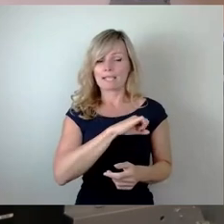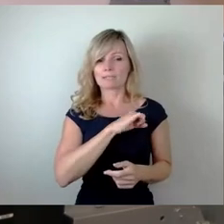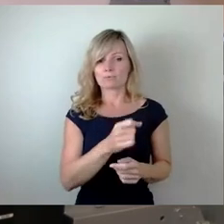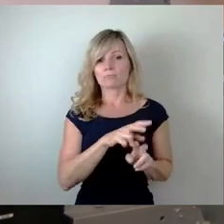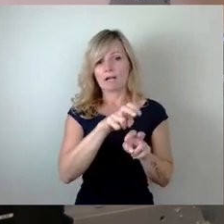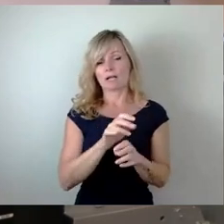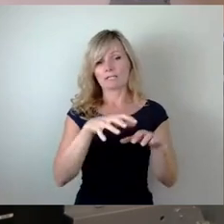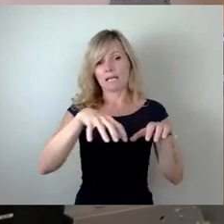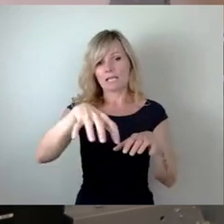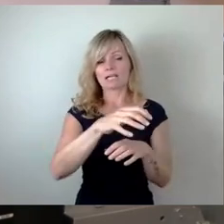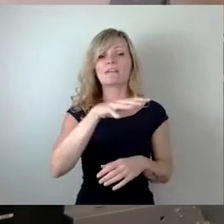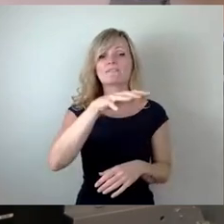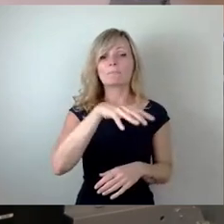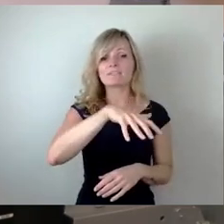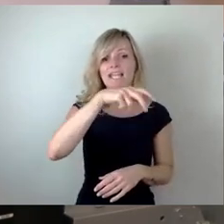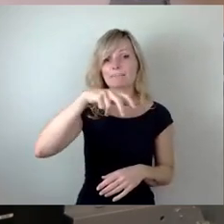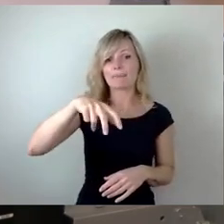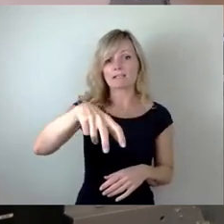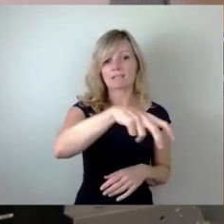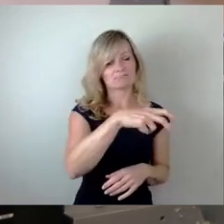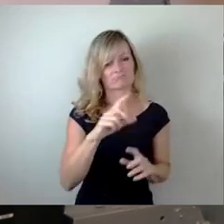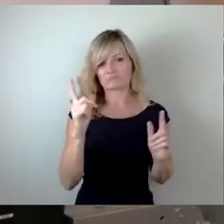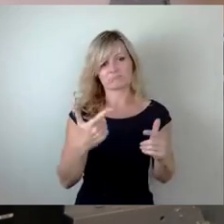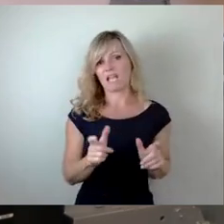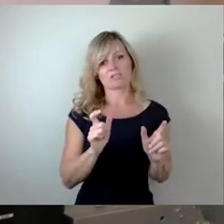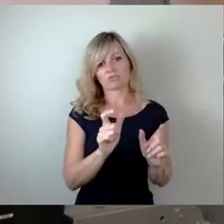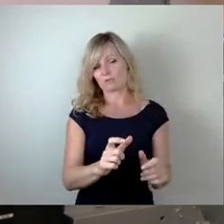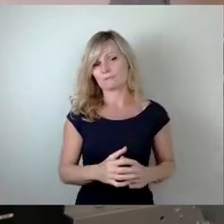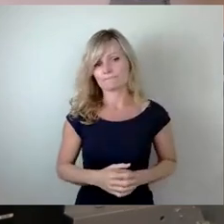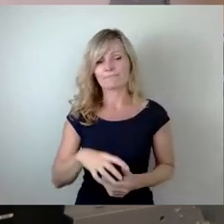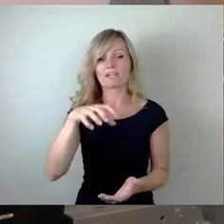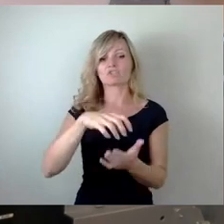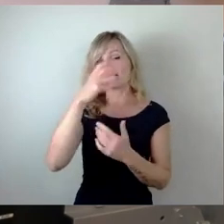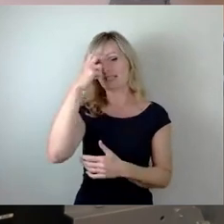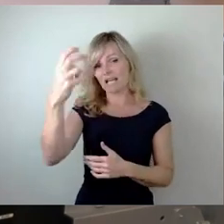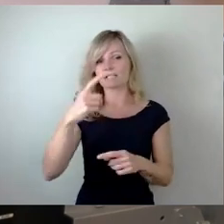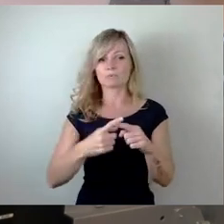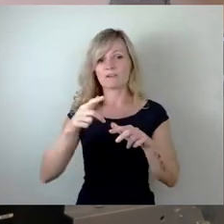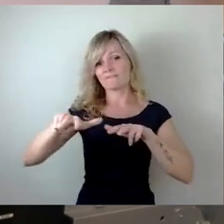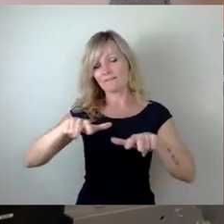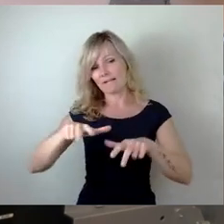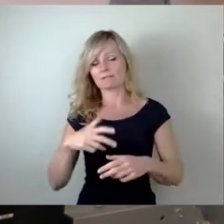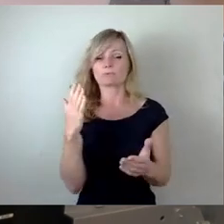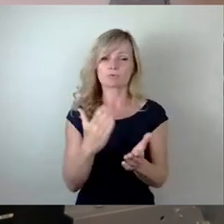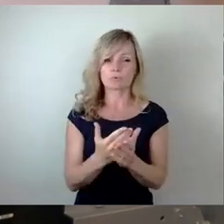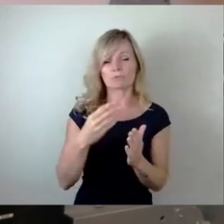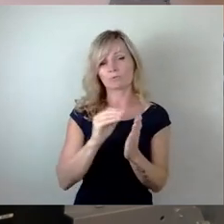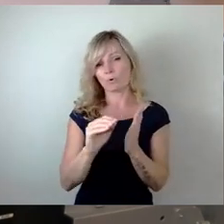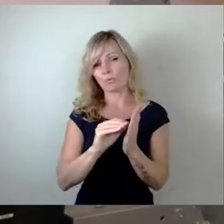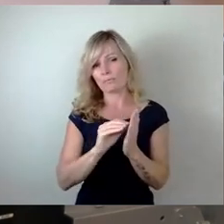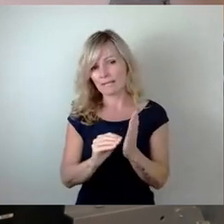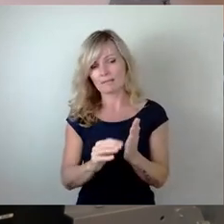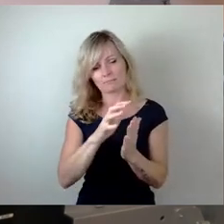15 Parzellen ist der Schutz dort auch relativ schwach. Stadtrat und Verwaltung gehen in zahlreichen strategischen Dokumenten vom Erhalt der